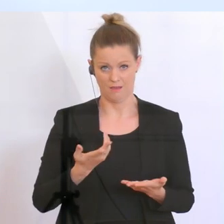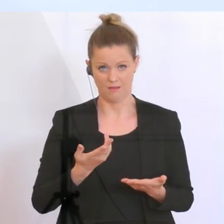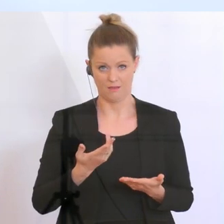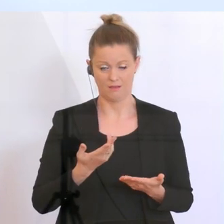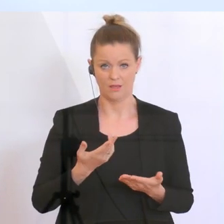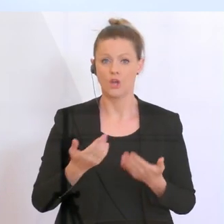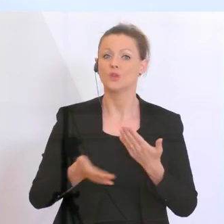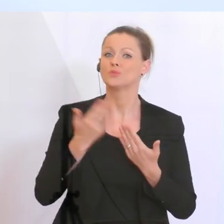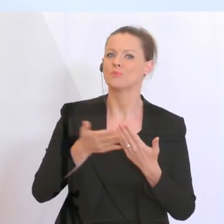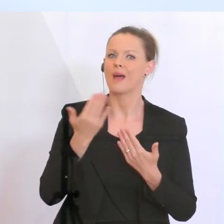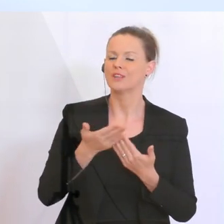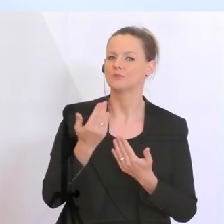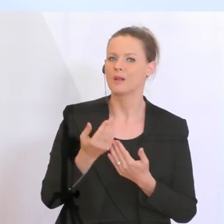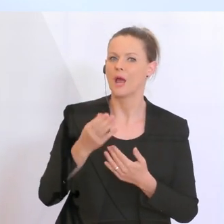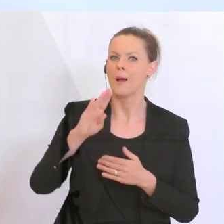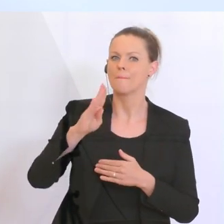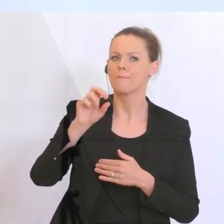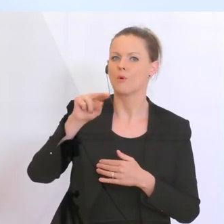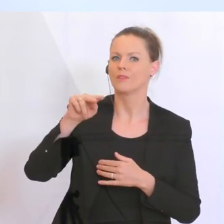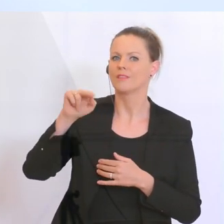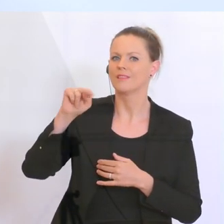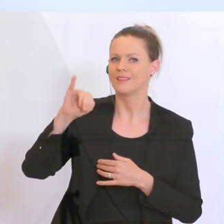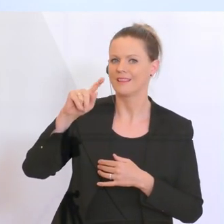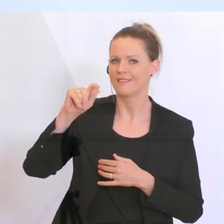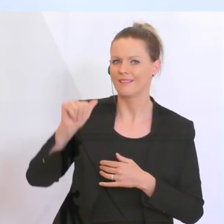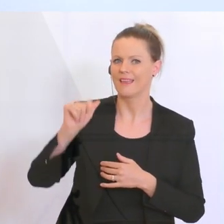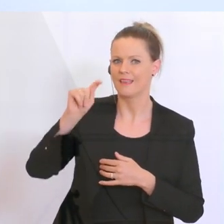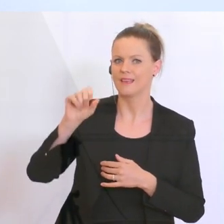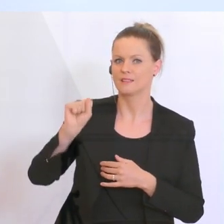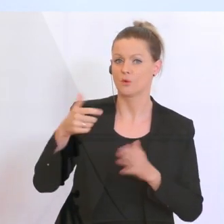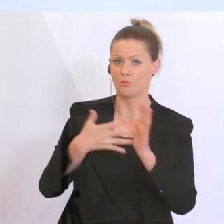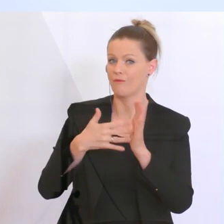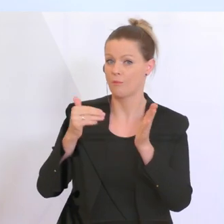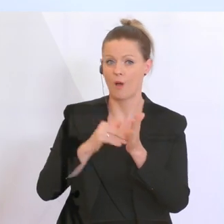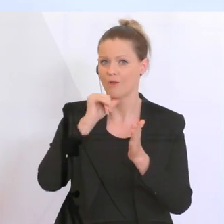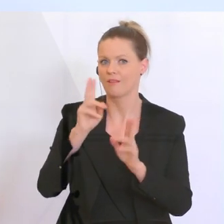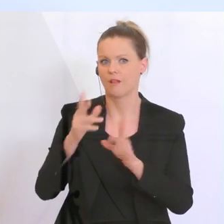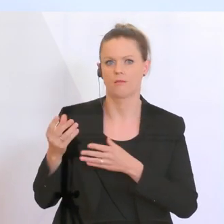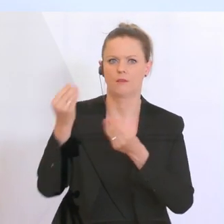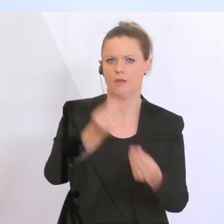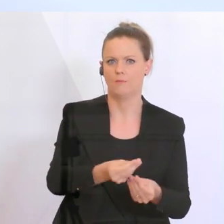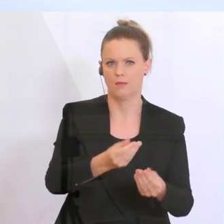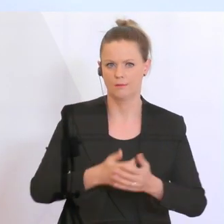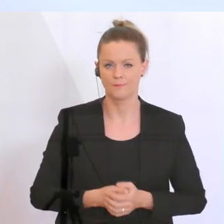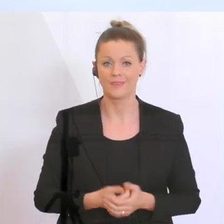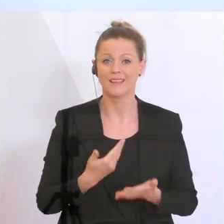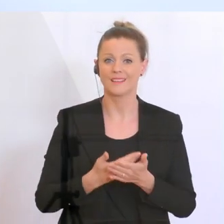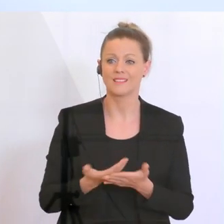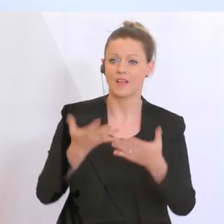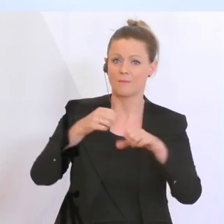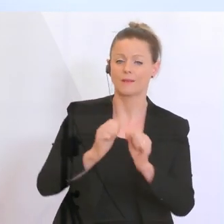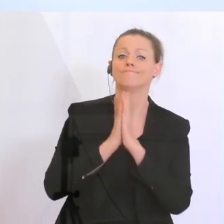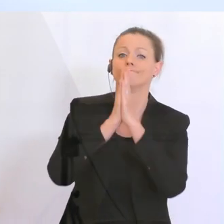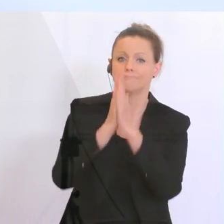Bonitätsprüfung und damit sehr viel rascher vergeben. Dazu möchte ich auch die Banken auffordern und sie auch bitten,